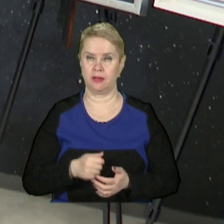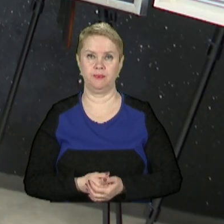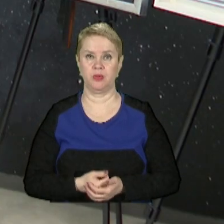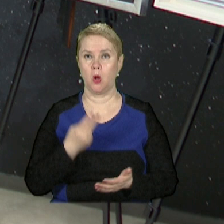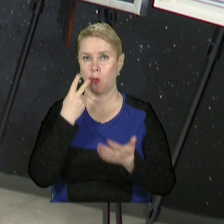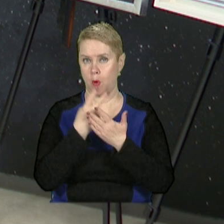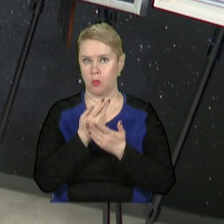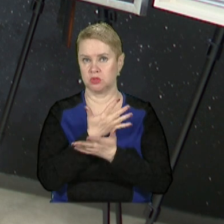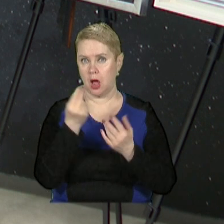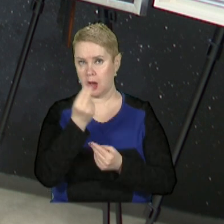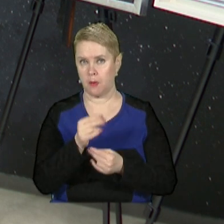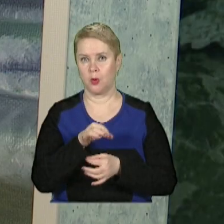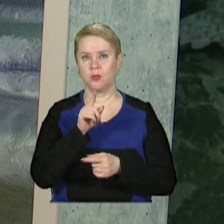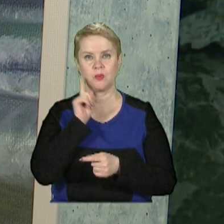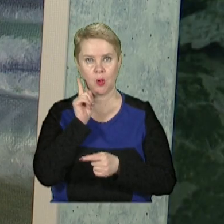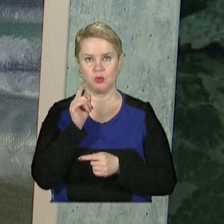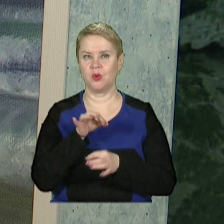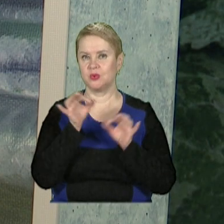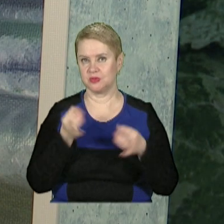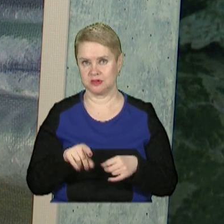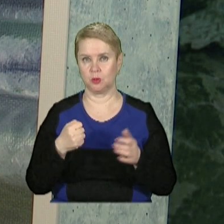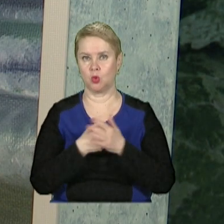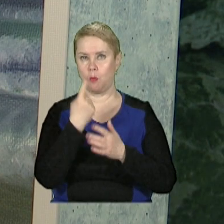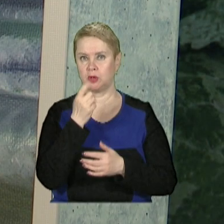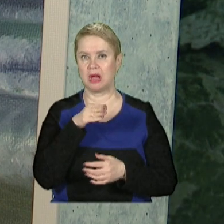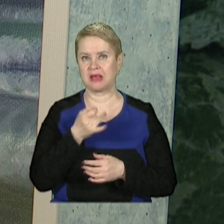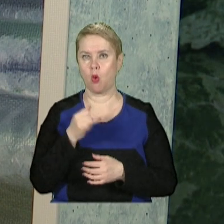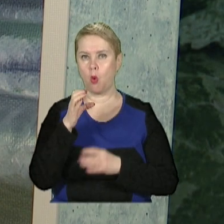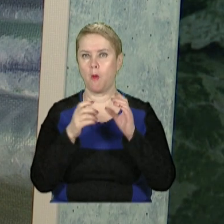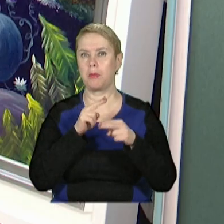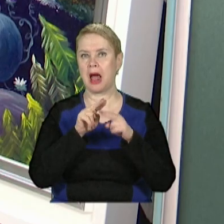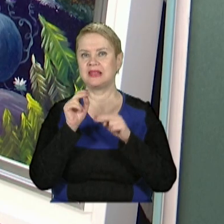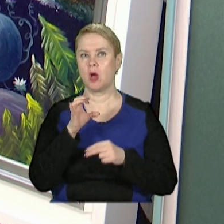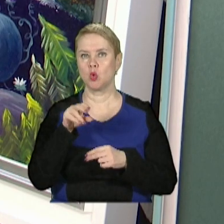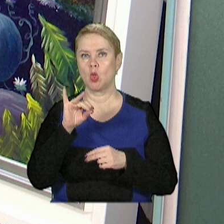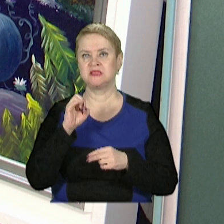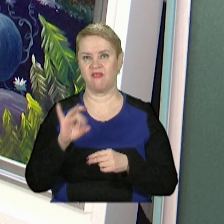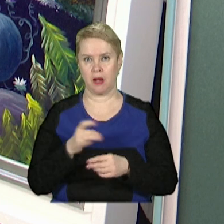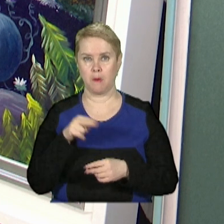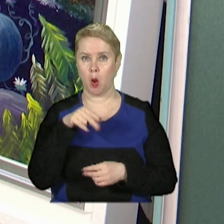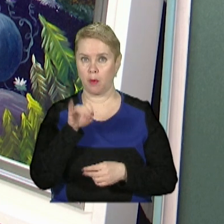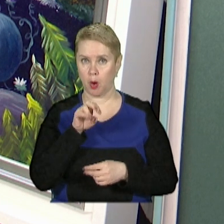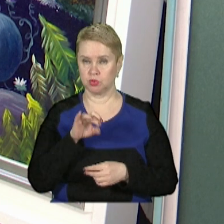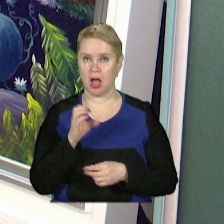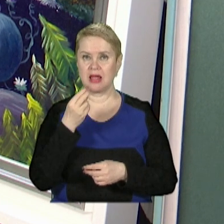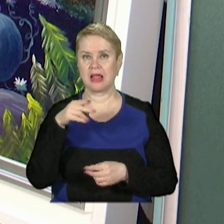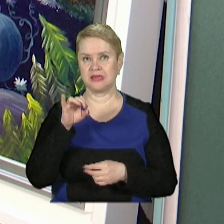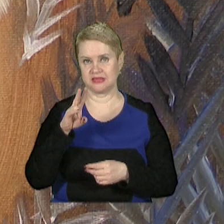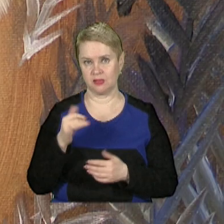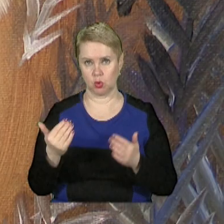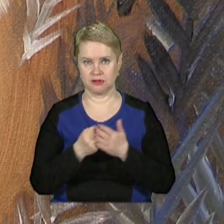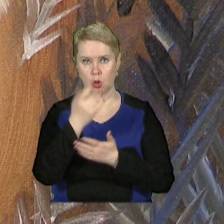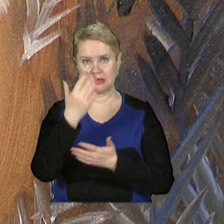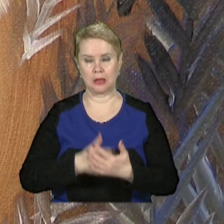Побачити роботи юного митця можна до 1 травня у планетаріум ноосфер. Поліна Поломарчук, Денис Єлисавенко,